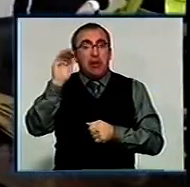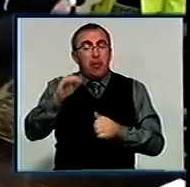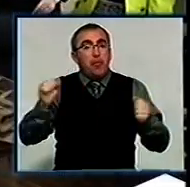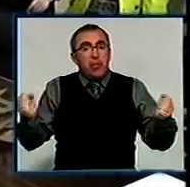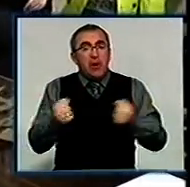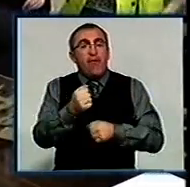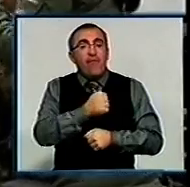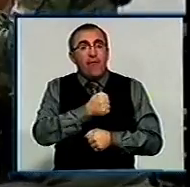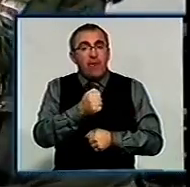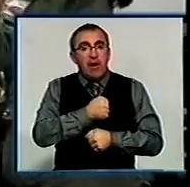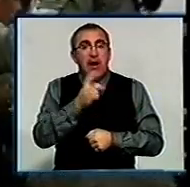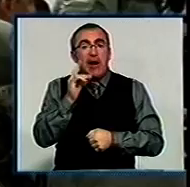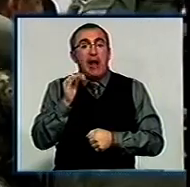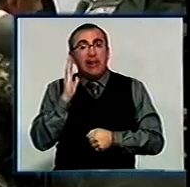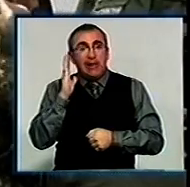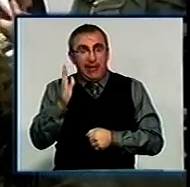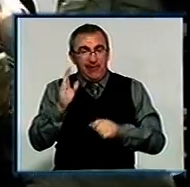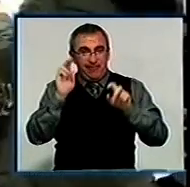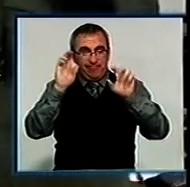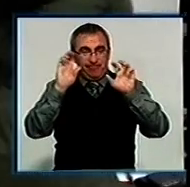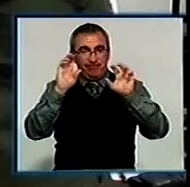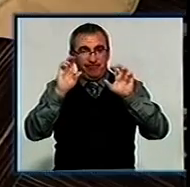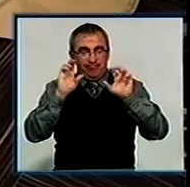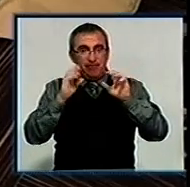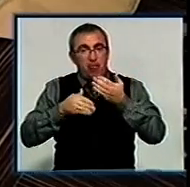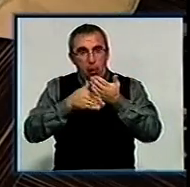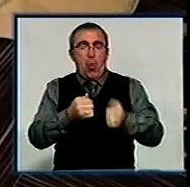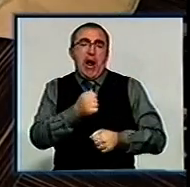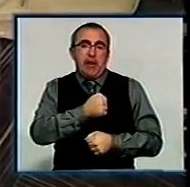підтримку вояків колектив «Креативу» зібрав гроші на допомогу армійцям.